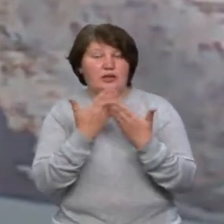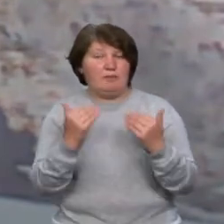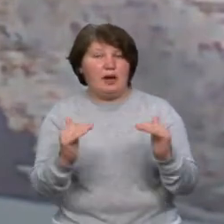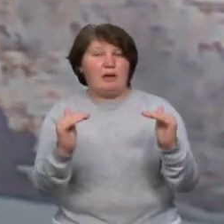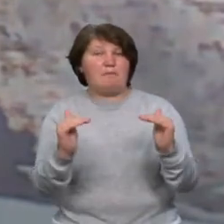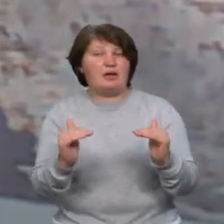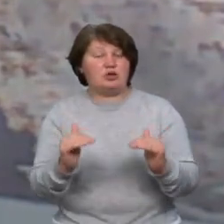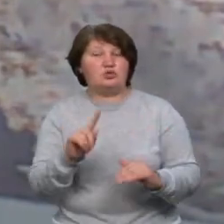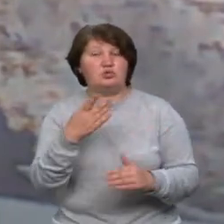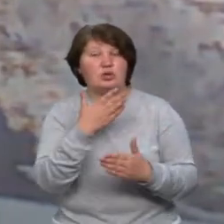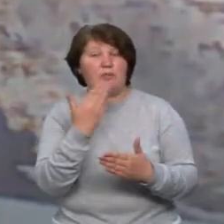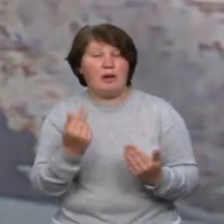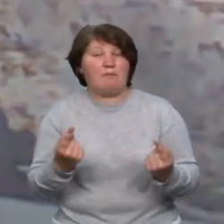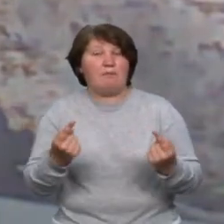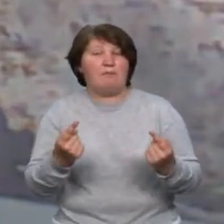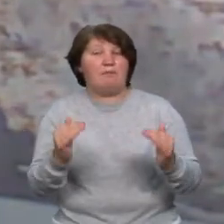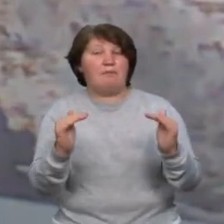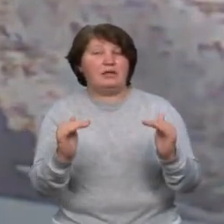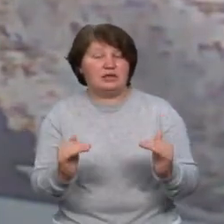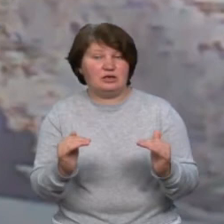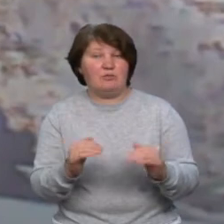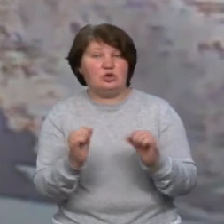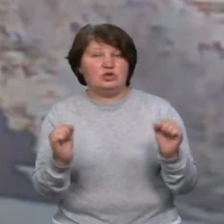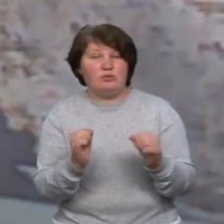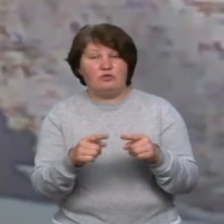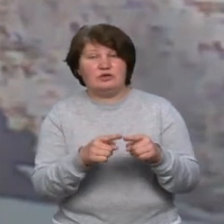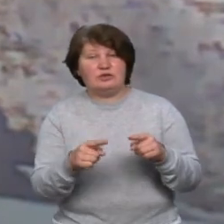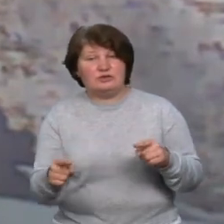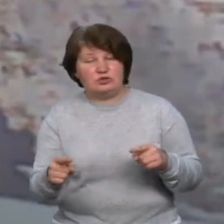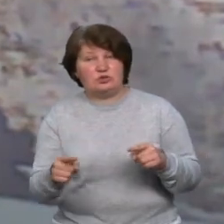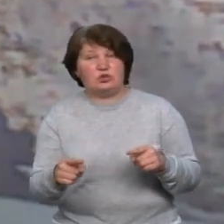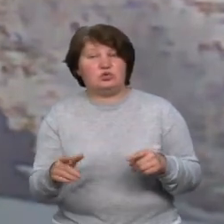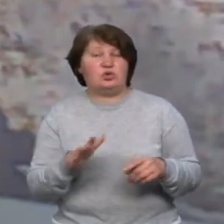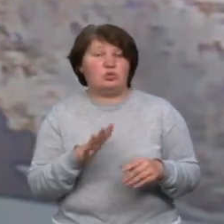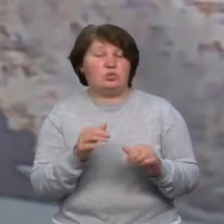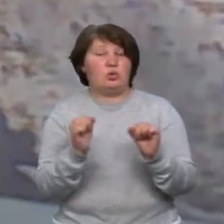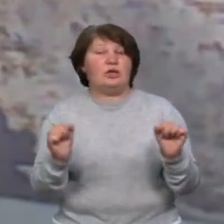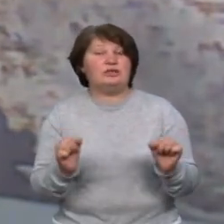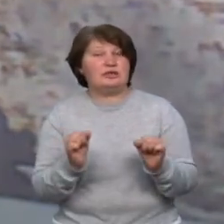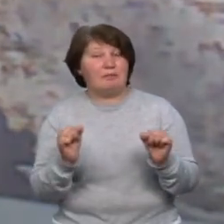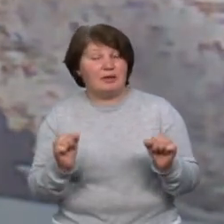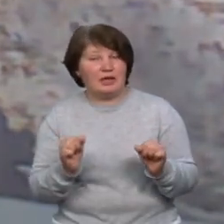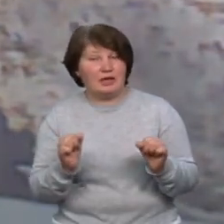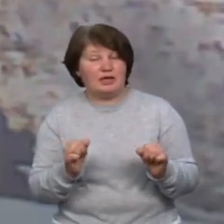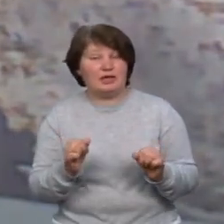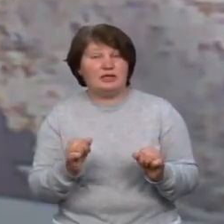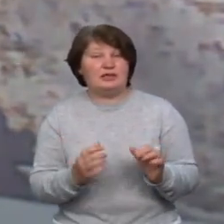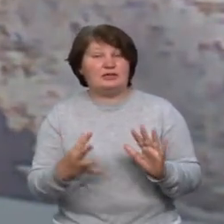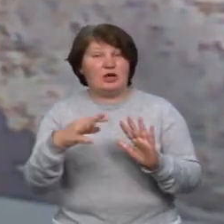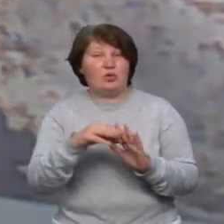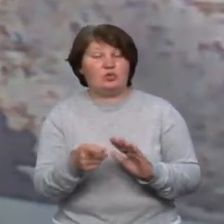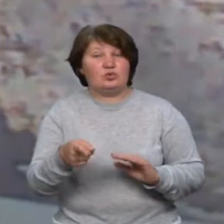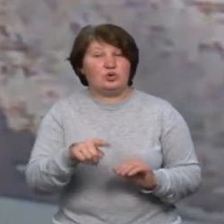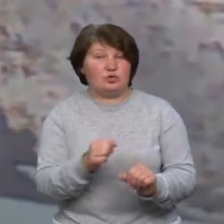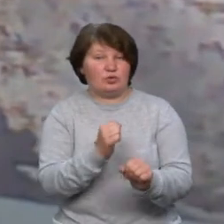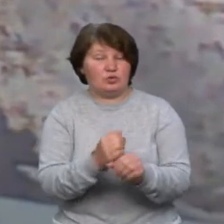Чому немає падіння? Тому що зимовий сезон, незважаючи на те, що не було зими, за рахунок того, що працював